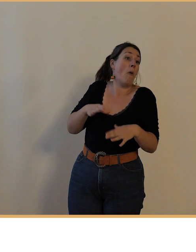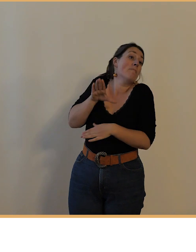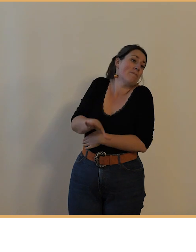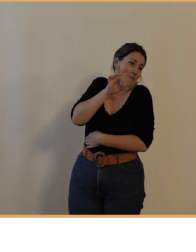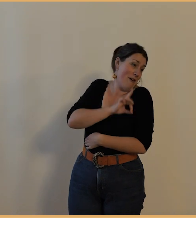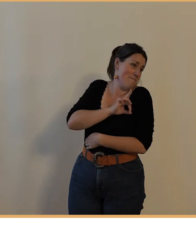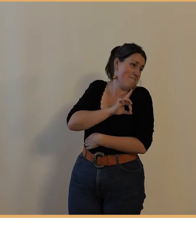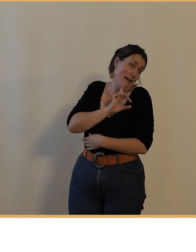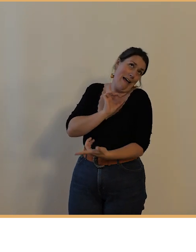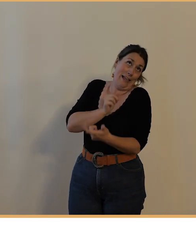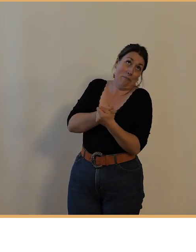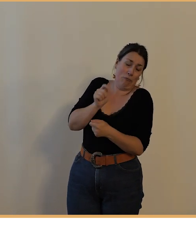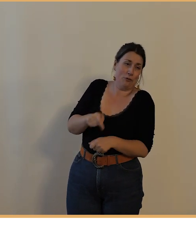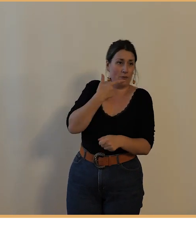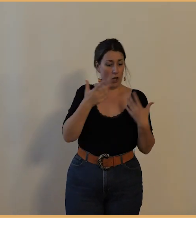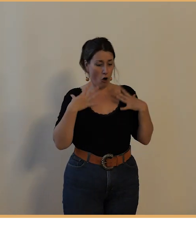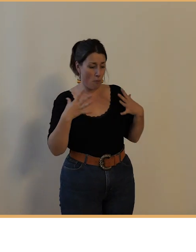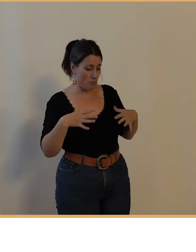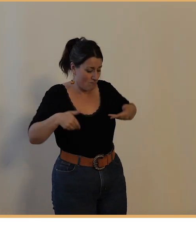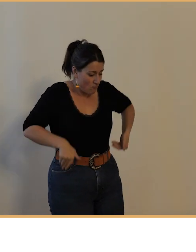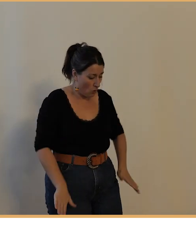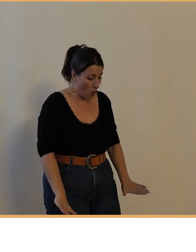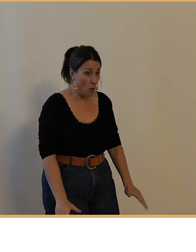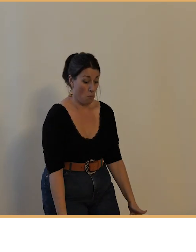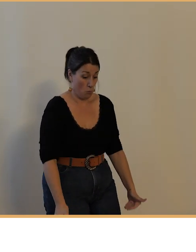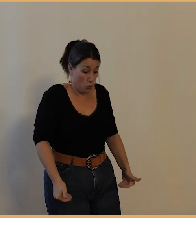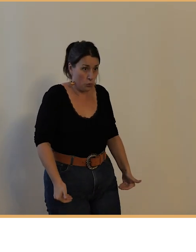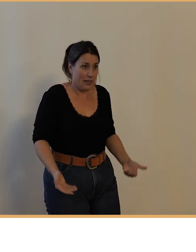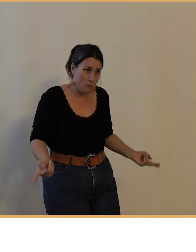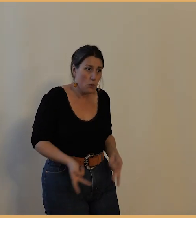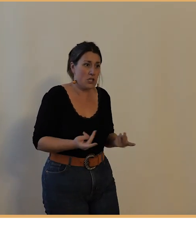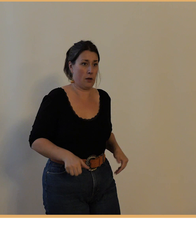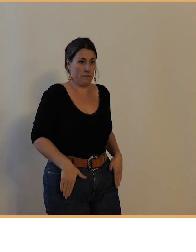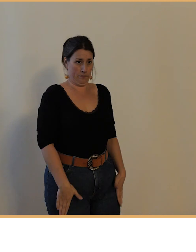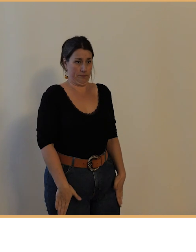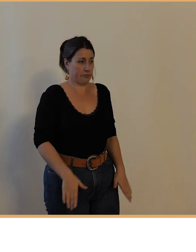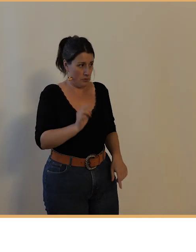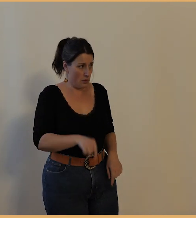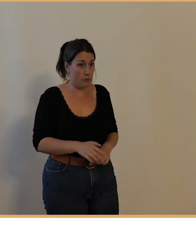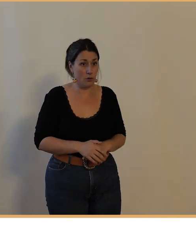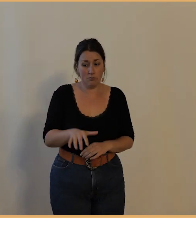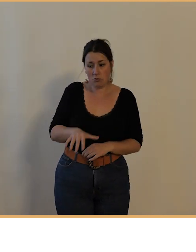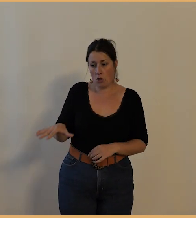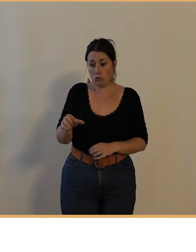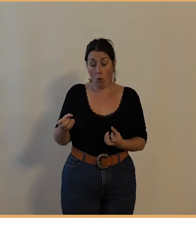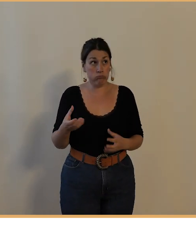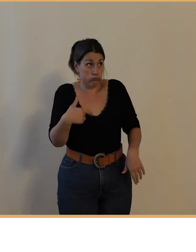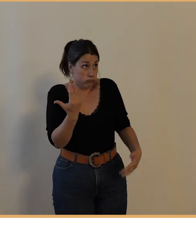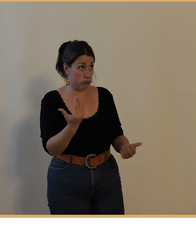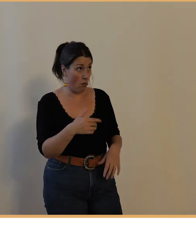port de robe le plus légère plus courte et puis bon nombre de femmes cyclistes décident de s'habiller en hommes